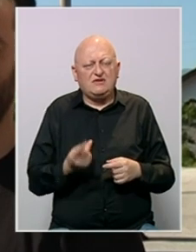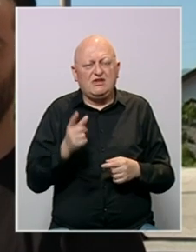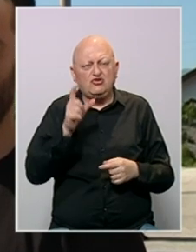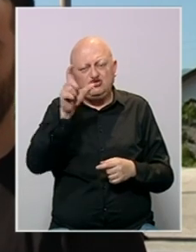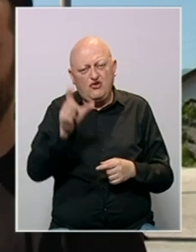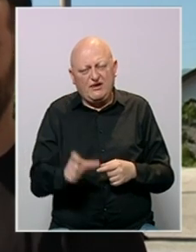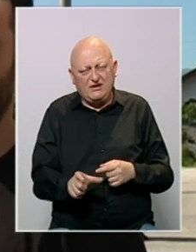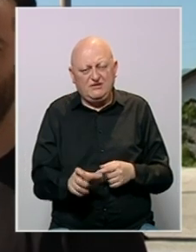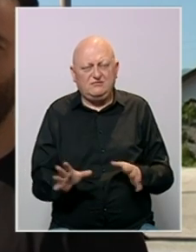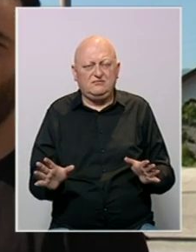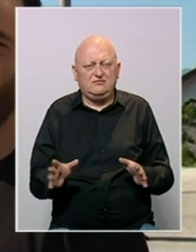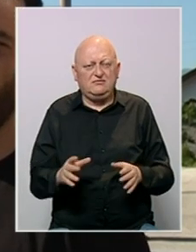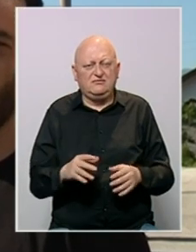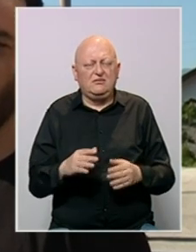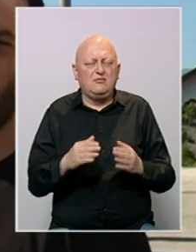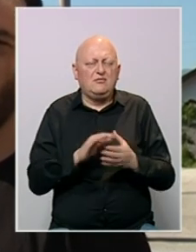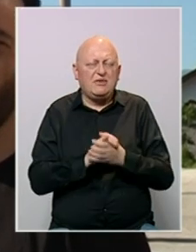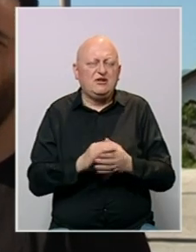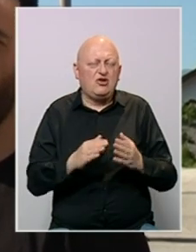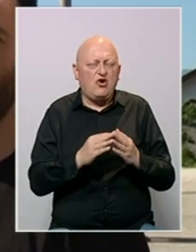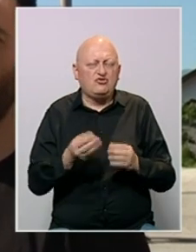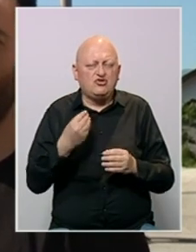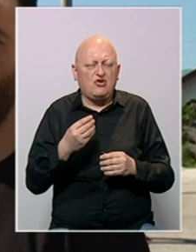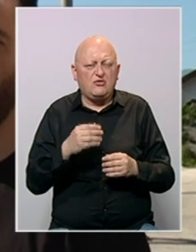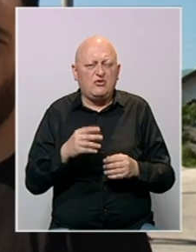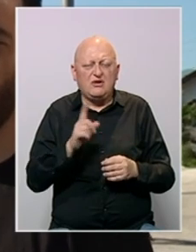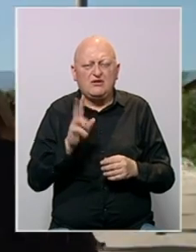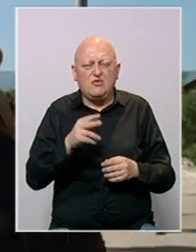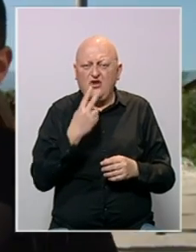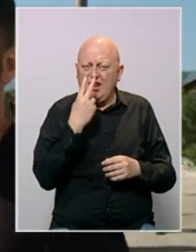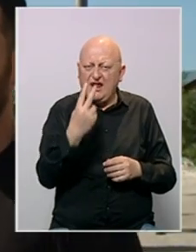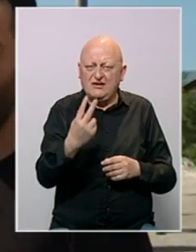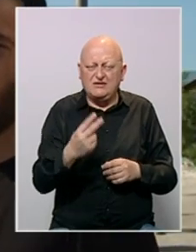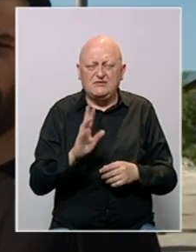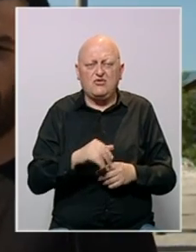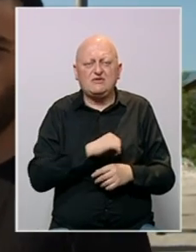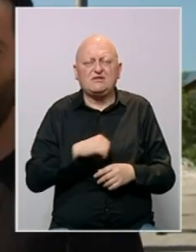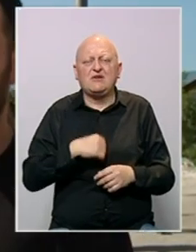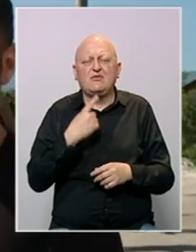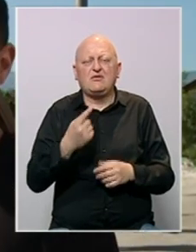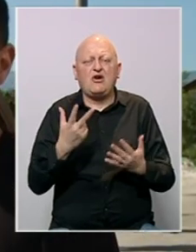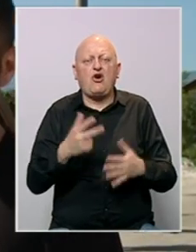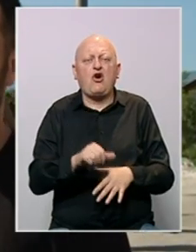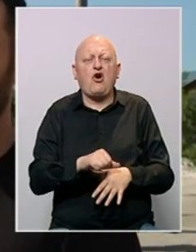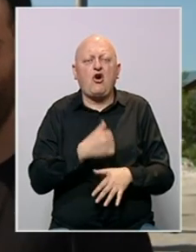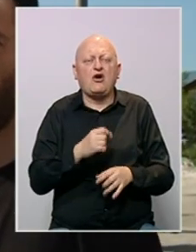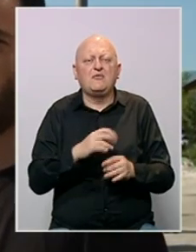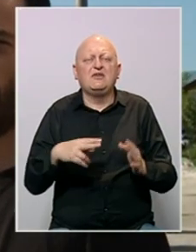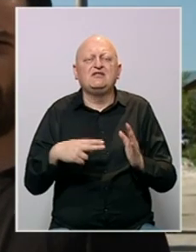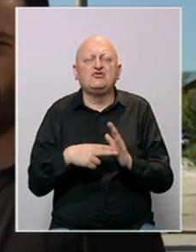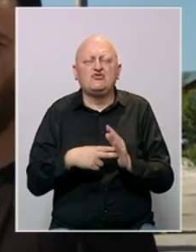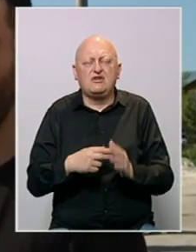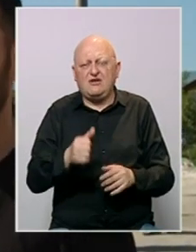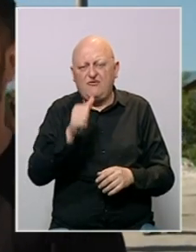čovjeka. Prijeti i komšije, mještane, dobri ljudi, nisu to mogu gledati. Mogu samo reći da je osam godina bio i bez struje,